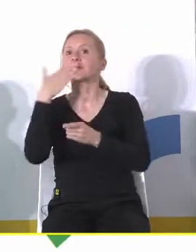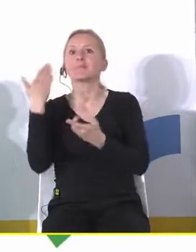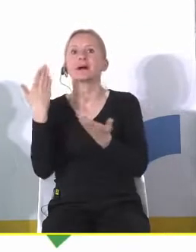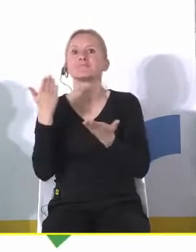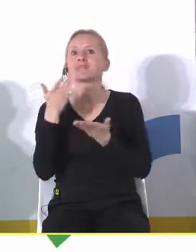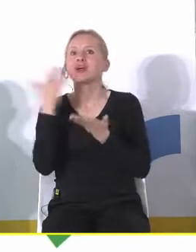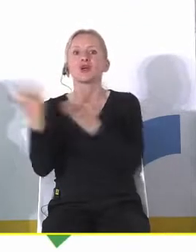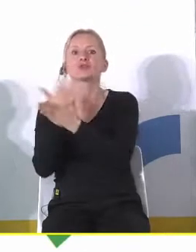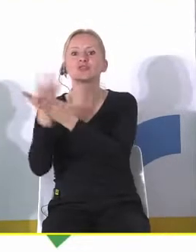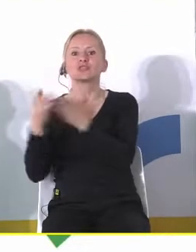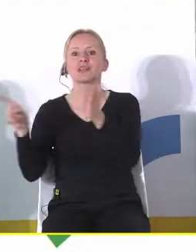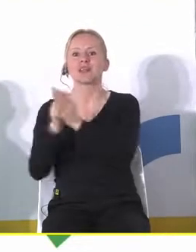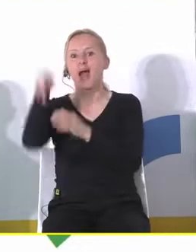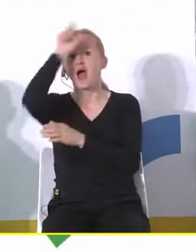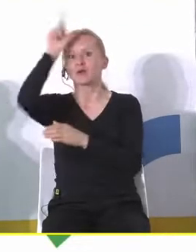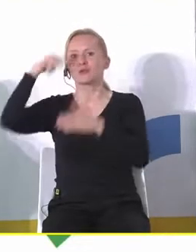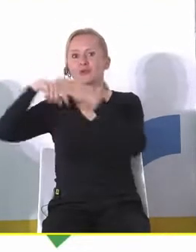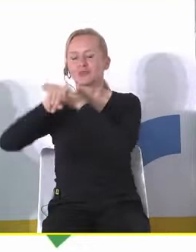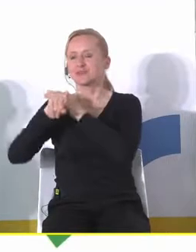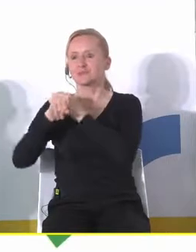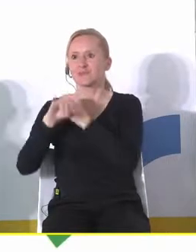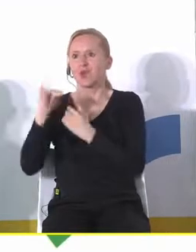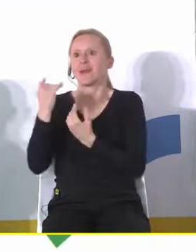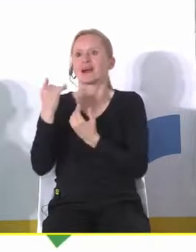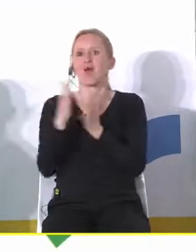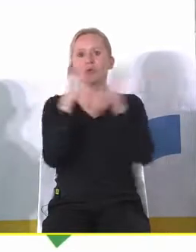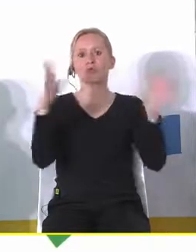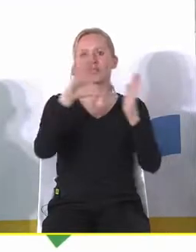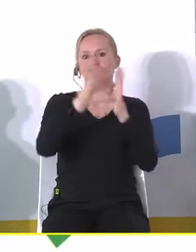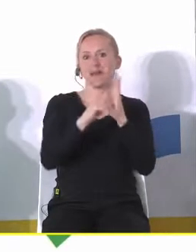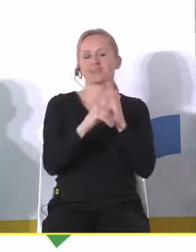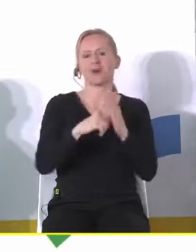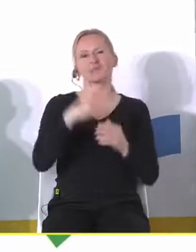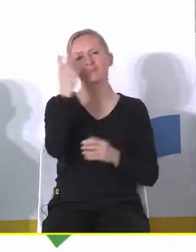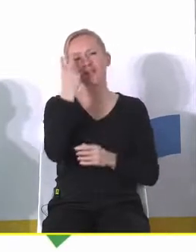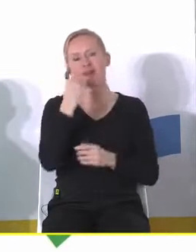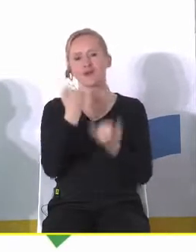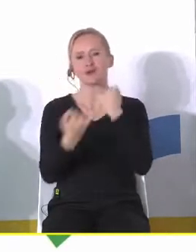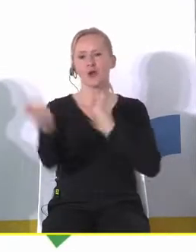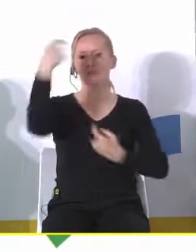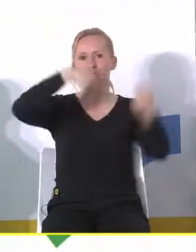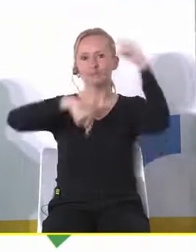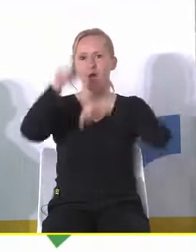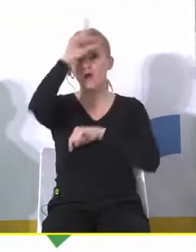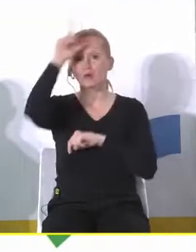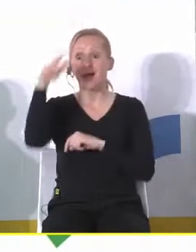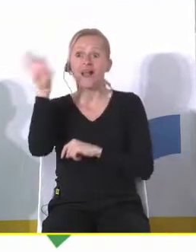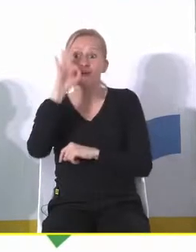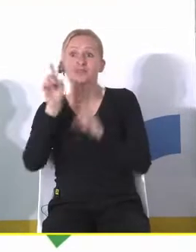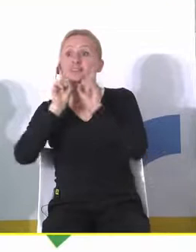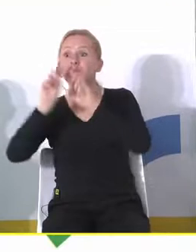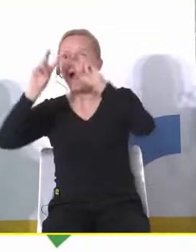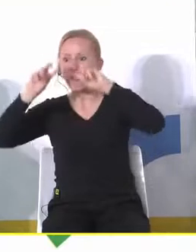demografii chociaż oczywiście ktoś powie no ale jak takie wielkie miasta to przecież fajnie jak tyle ludzi i tak dalej natomiast okazuje się że